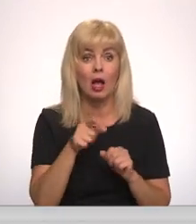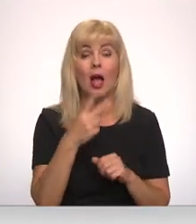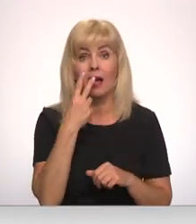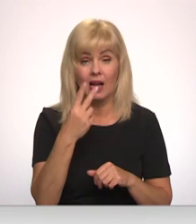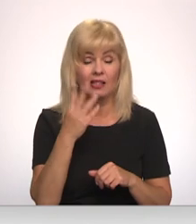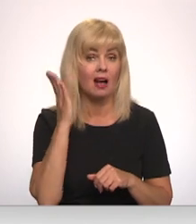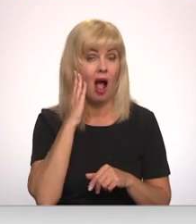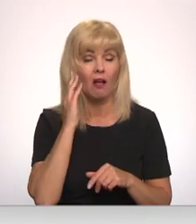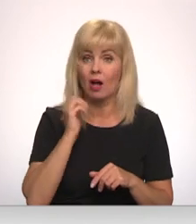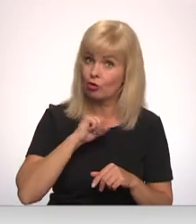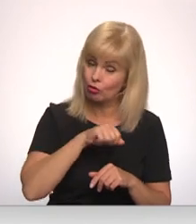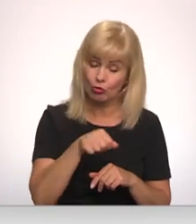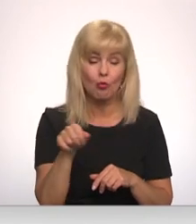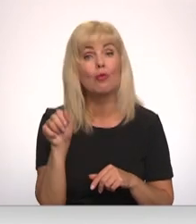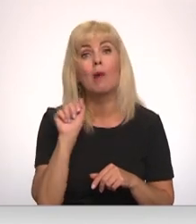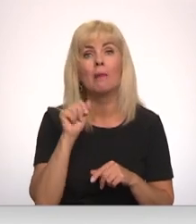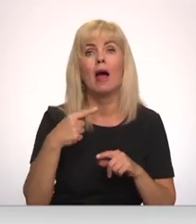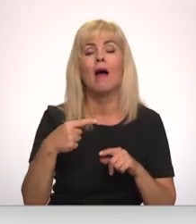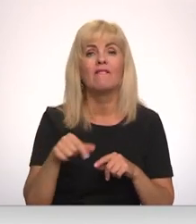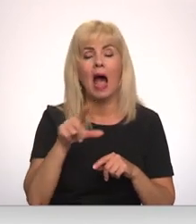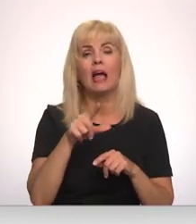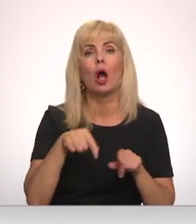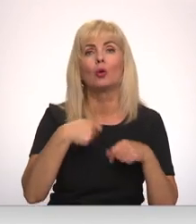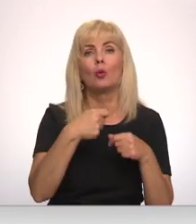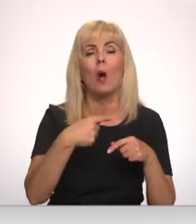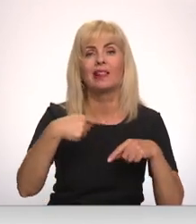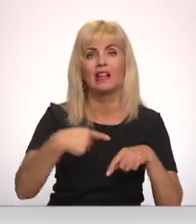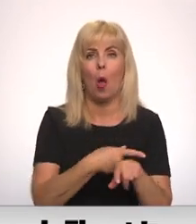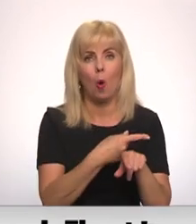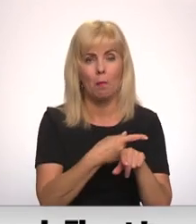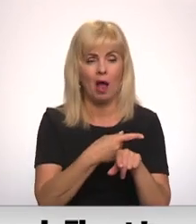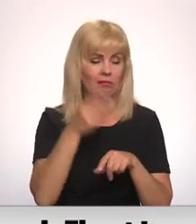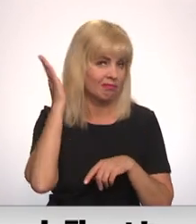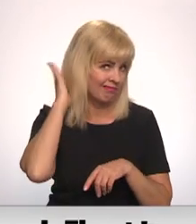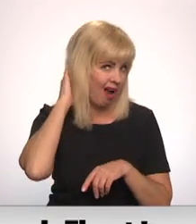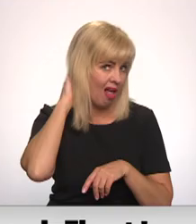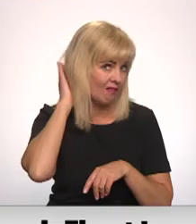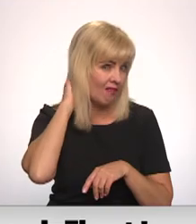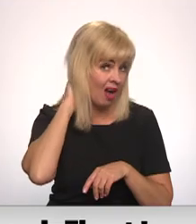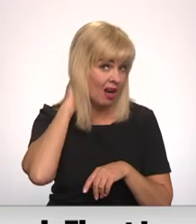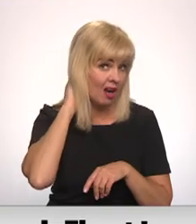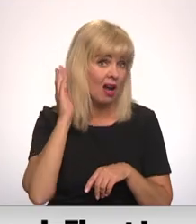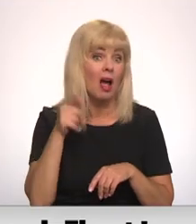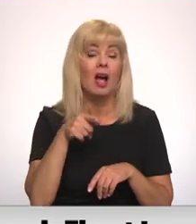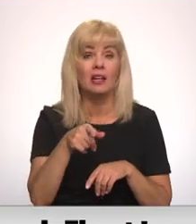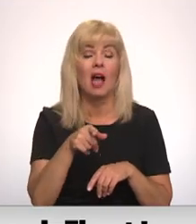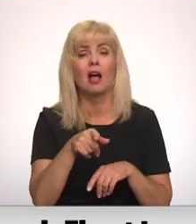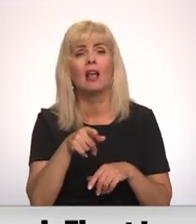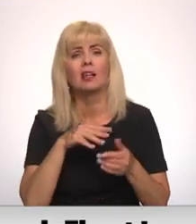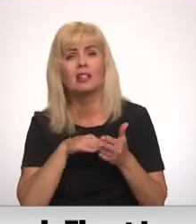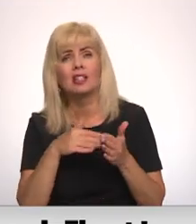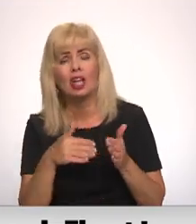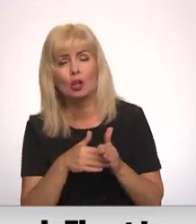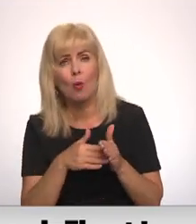viņi grib, un mēs vēl vairāk traumējam. Tā kā atkar, tad traumējam mugras smadzinās. Ja ļauta situācija, tad